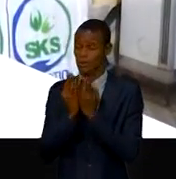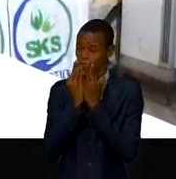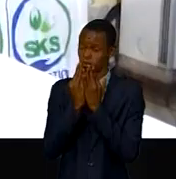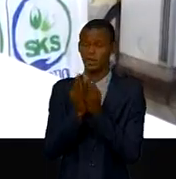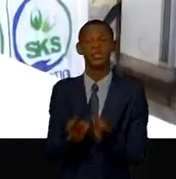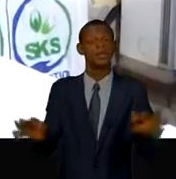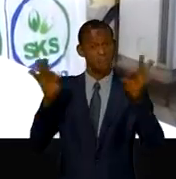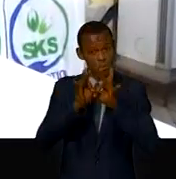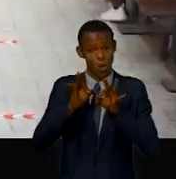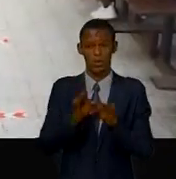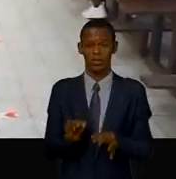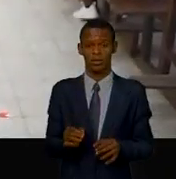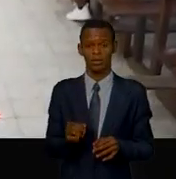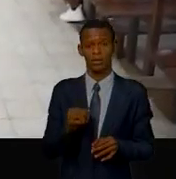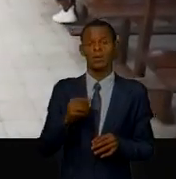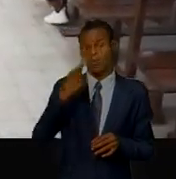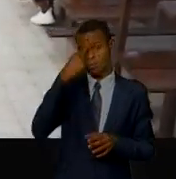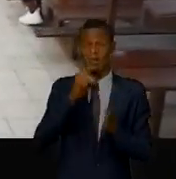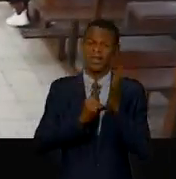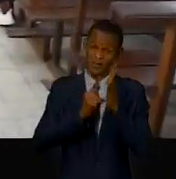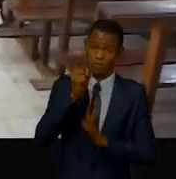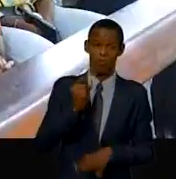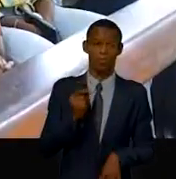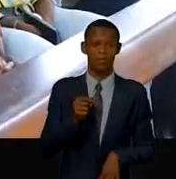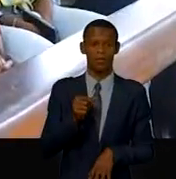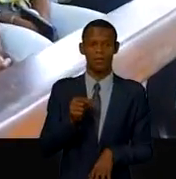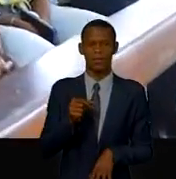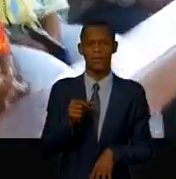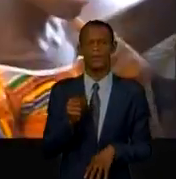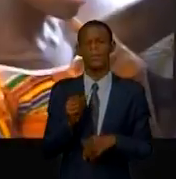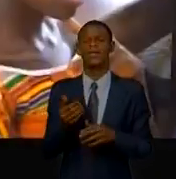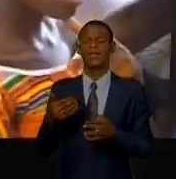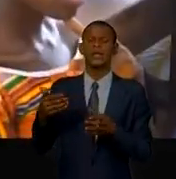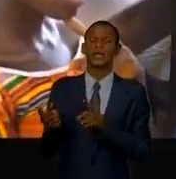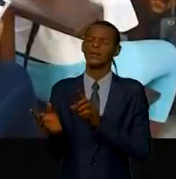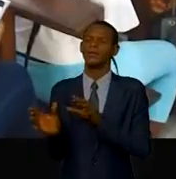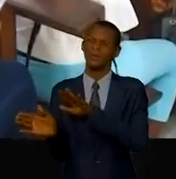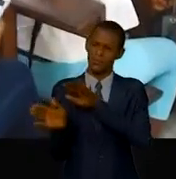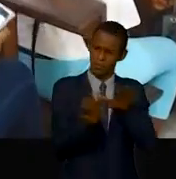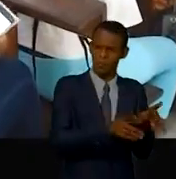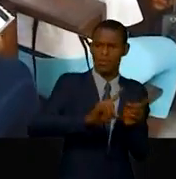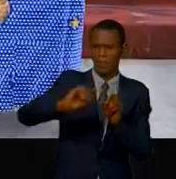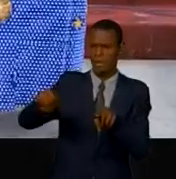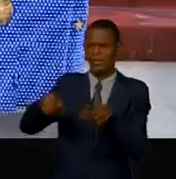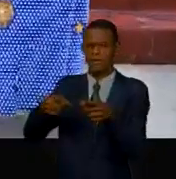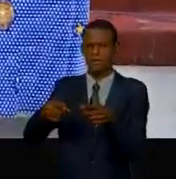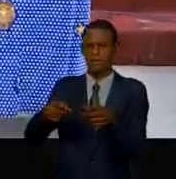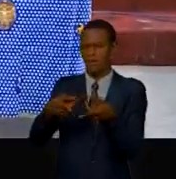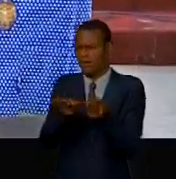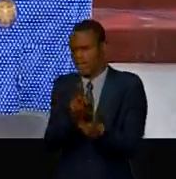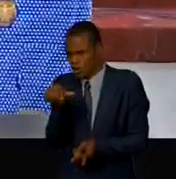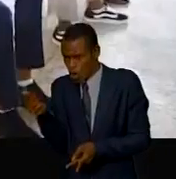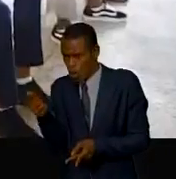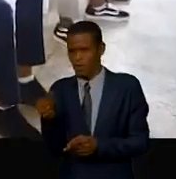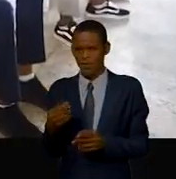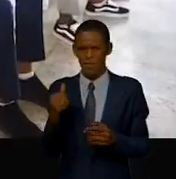femme sur la société. À la commission des jeunes de la paroisse en noirité, les jeunes filles et garçons ont appris de la